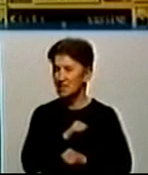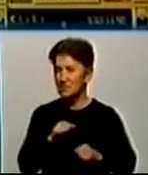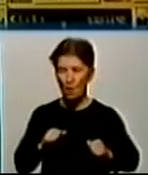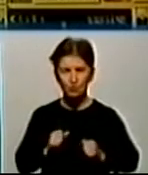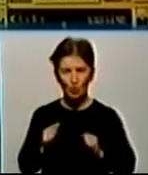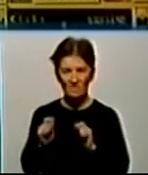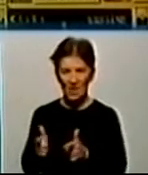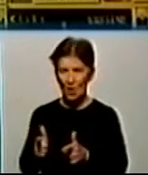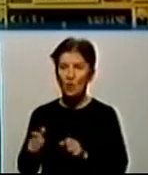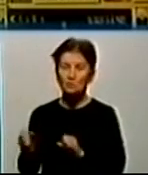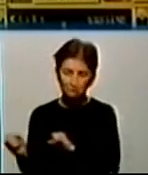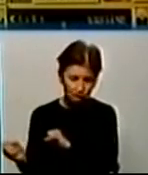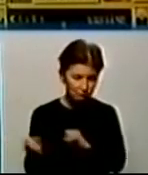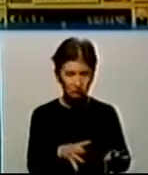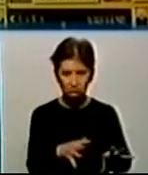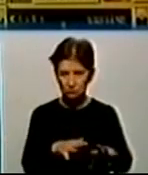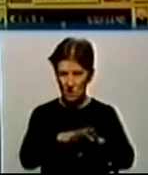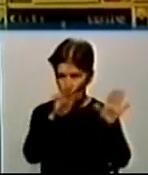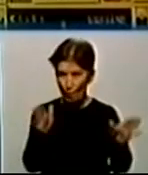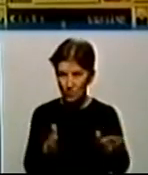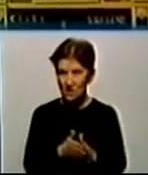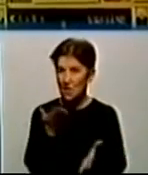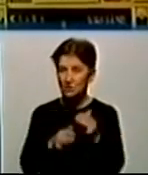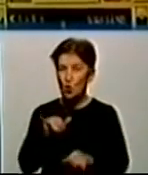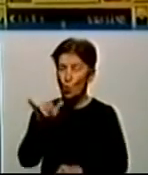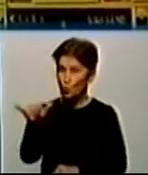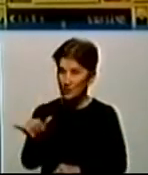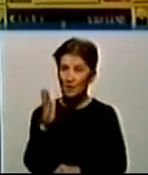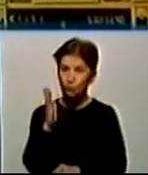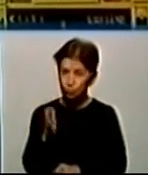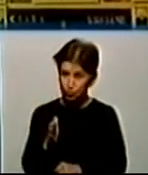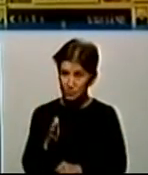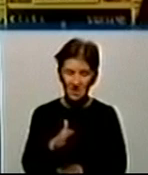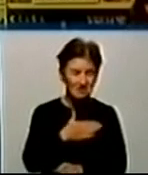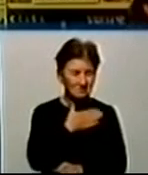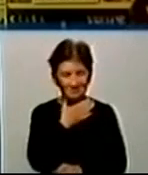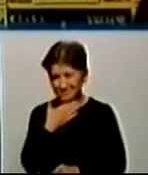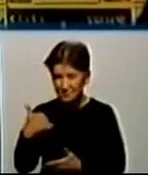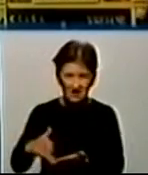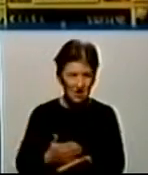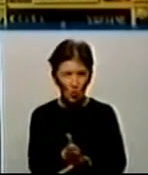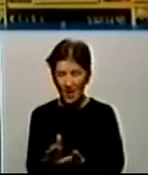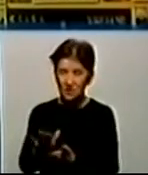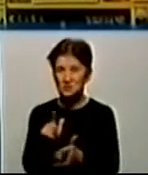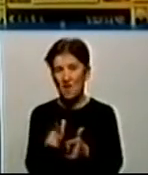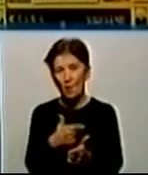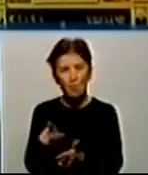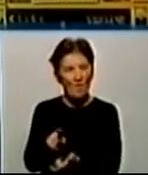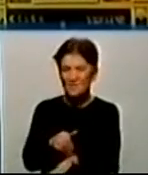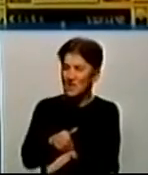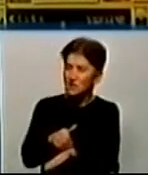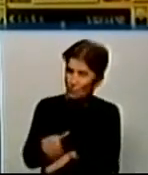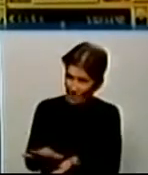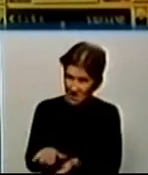повернути цілісний майновий комплекс. Якщо вони будуть ухилятися від добровільного повернення або відмовляться це